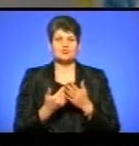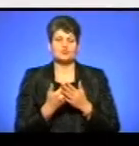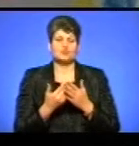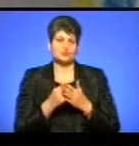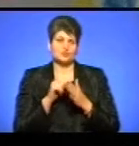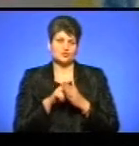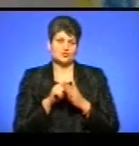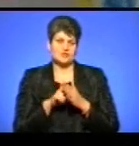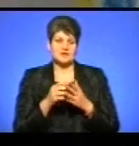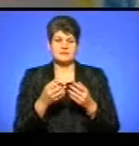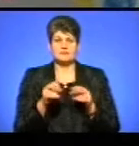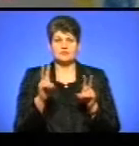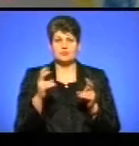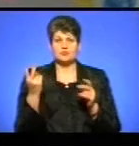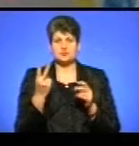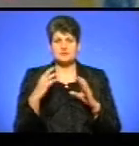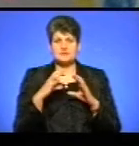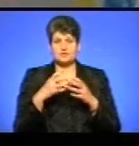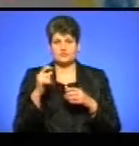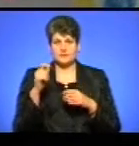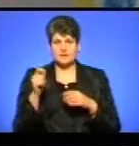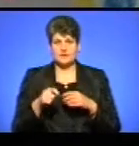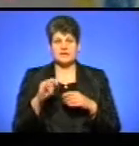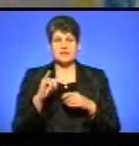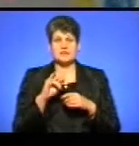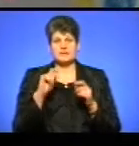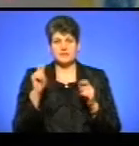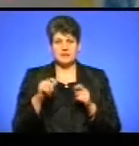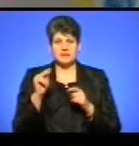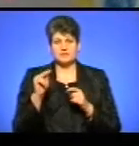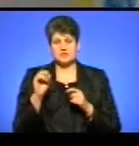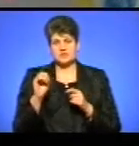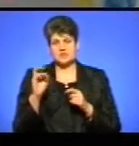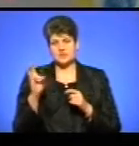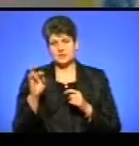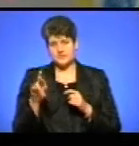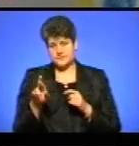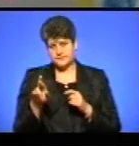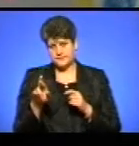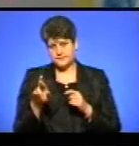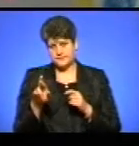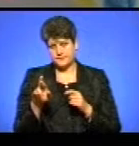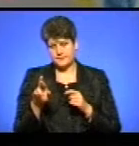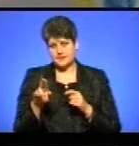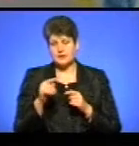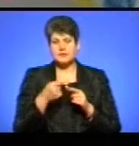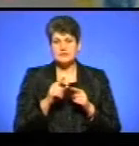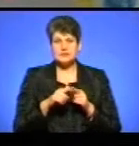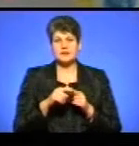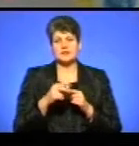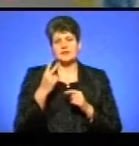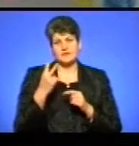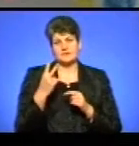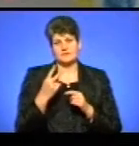тему Другої світової війни і війни в Чечні. По сюжету, це дві молодих